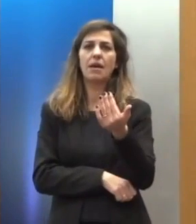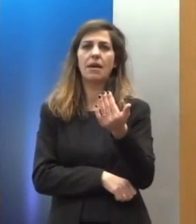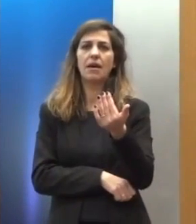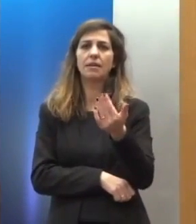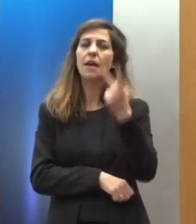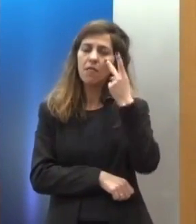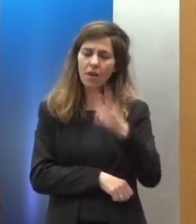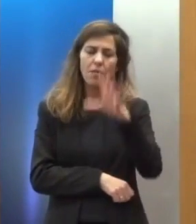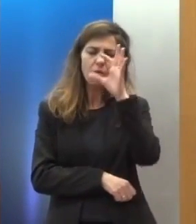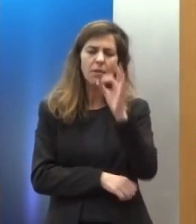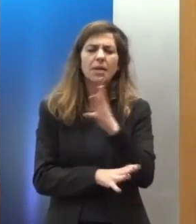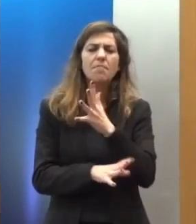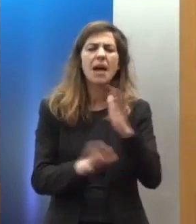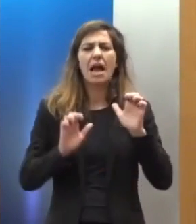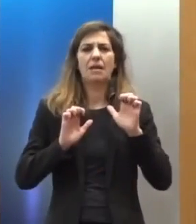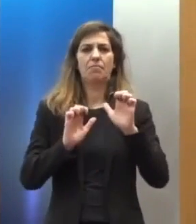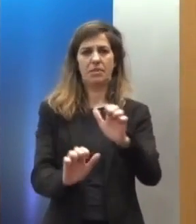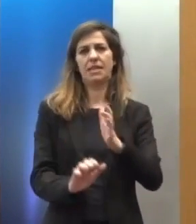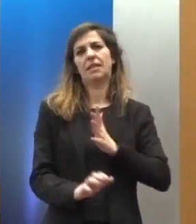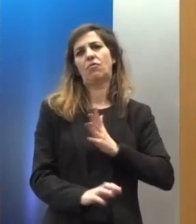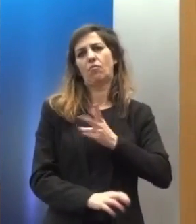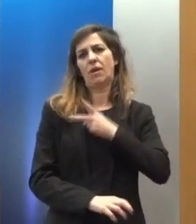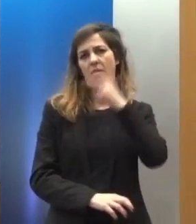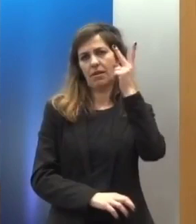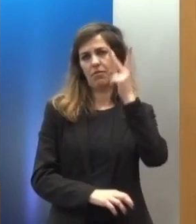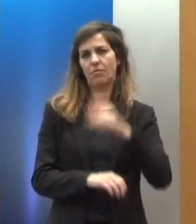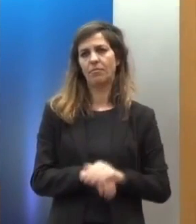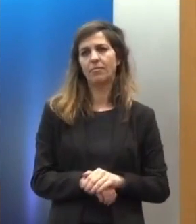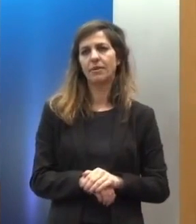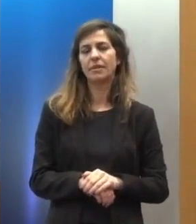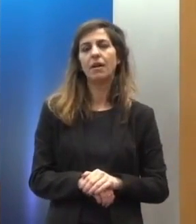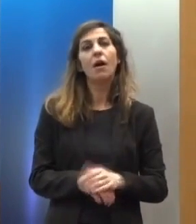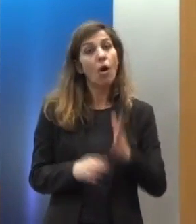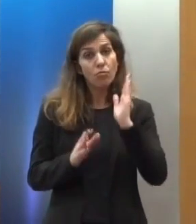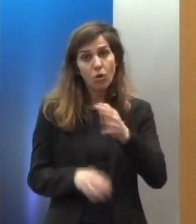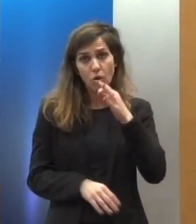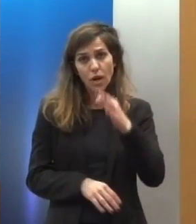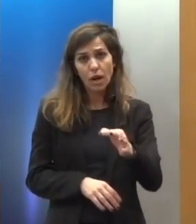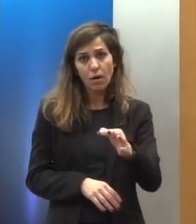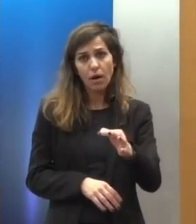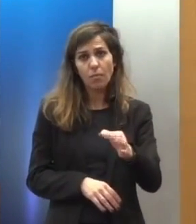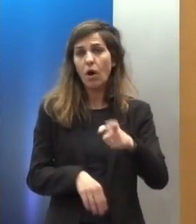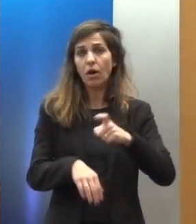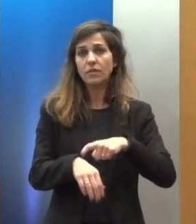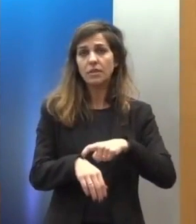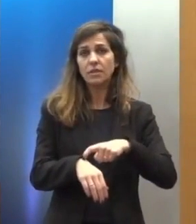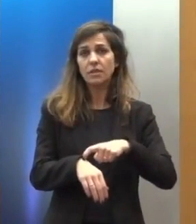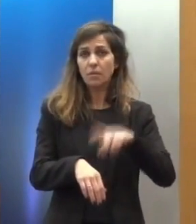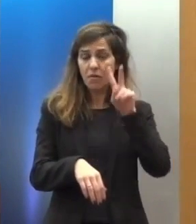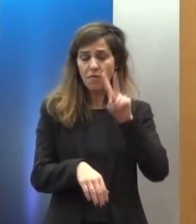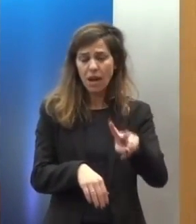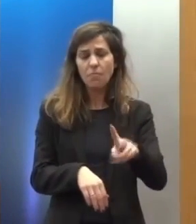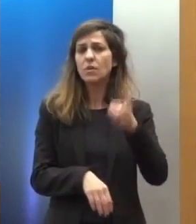τεράστιας πίεσης που δέχονται τα ανθρώπινα δικαιώματα. Δεν θα ήταν υπερβολή να πούμε ότι είμαστε αντιμέτωποι με τον υπαρκτό